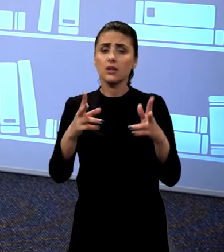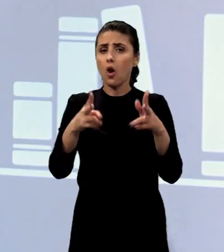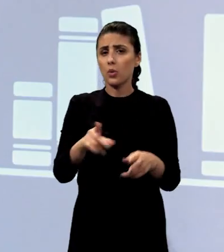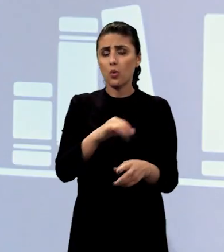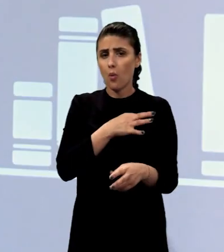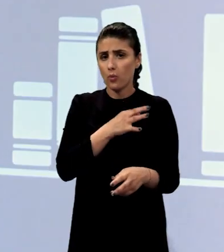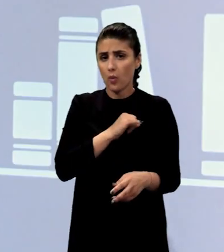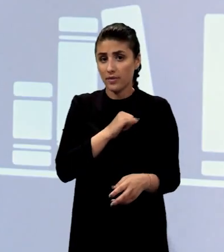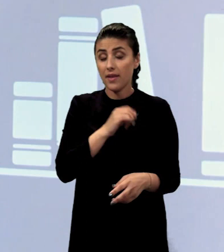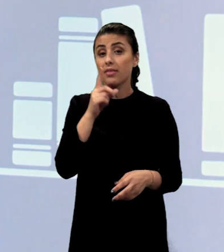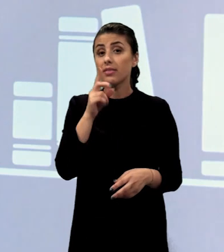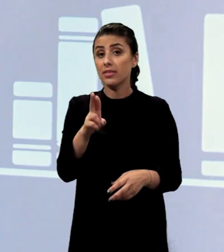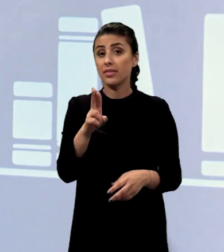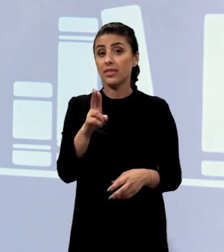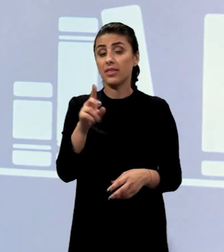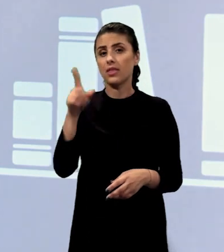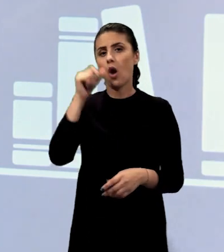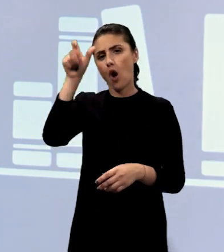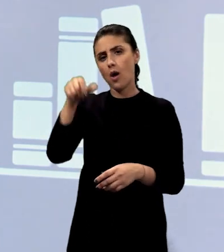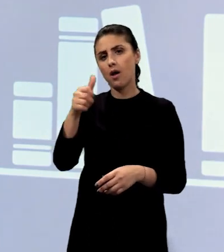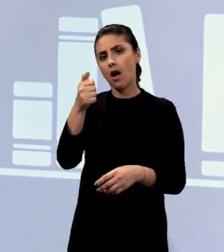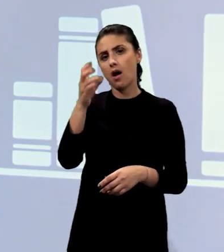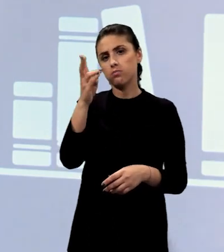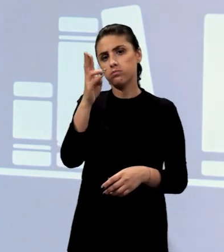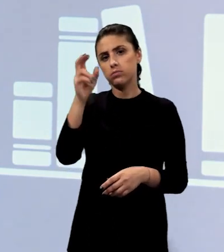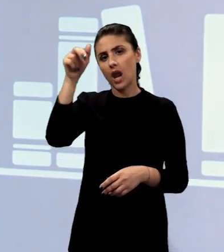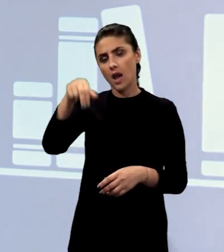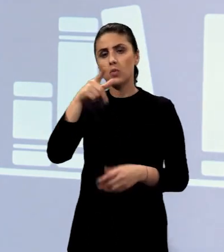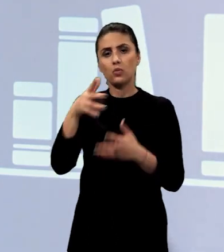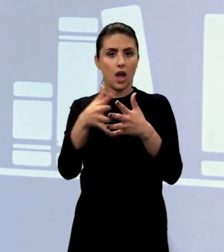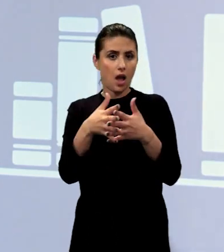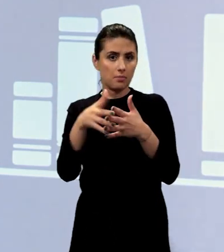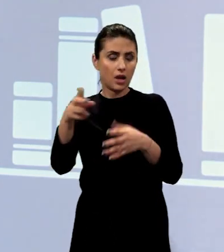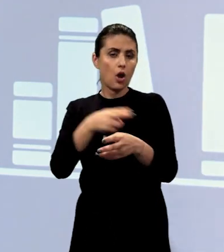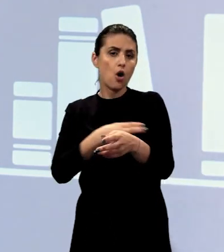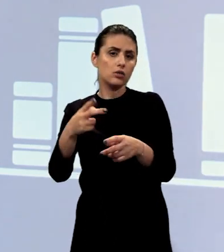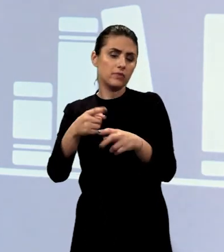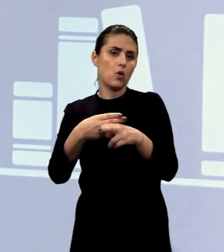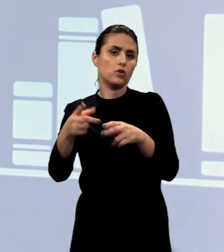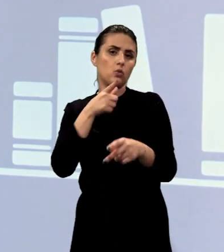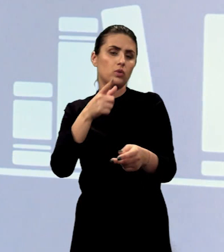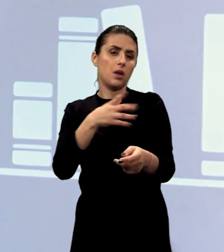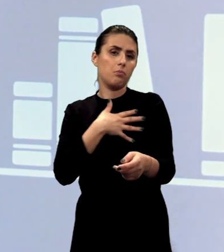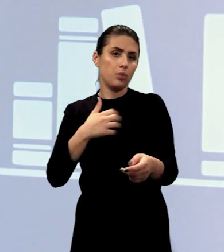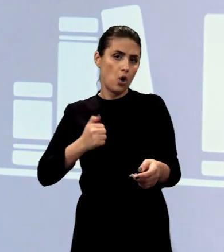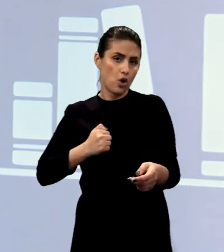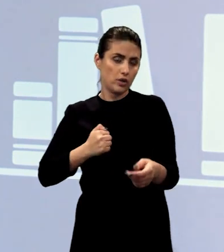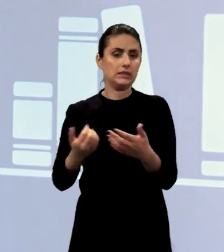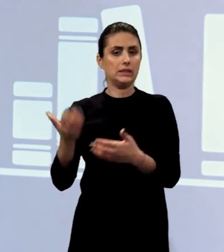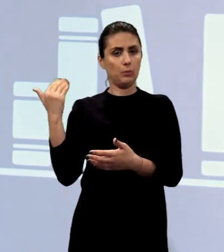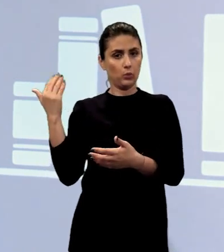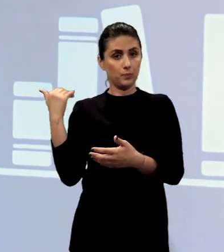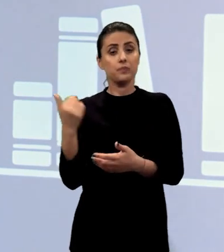oprești. Dar Abraham Heschel, un rabin american de origine poloneză din secolul al XX-lea,